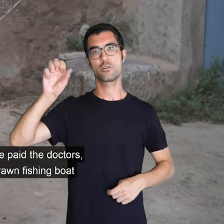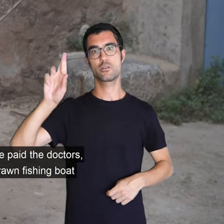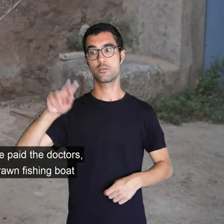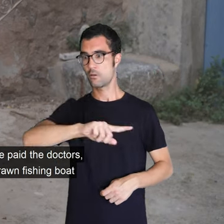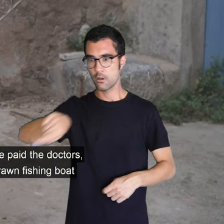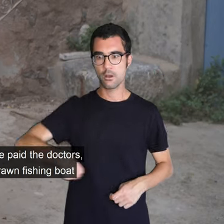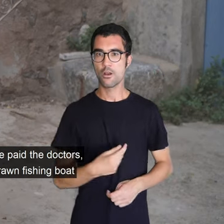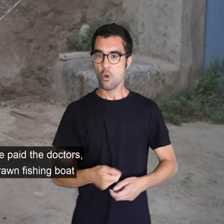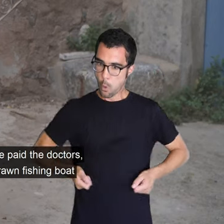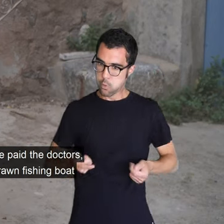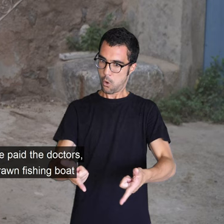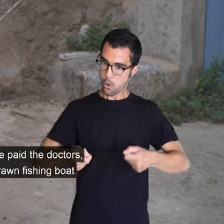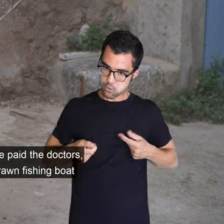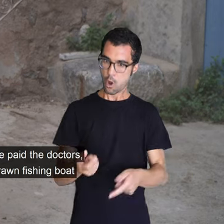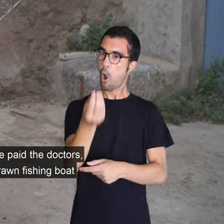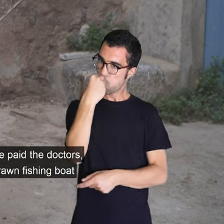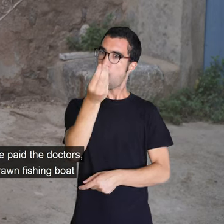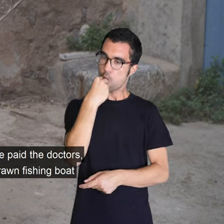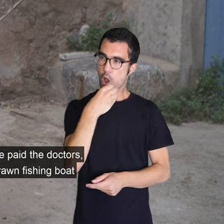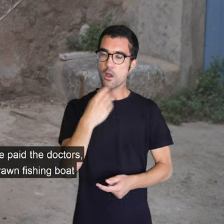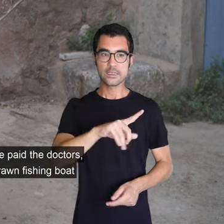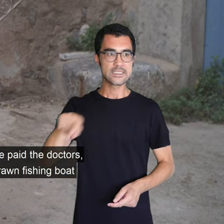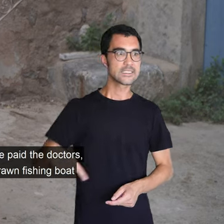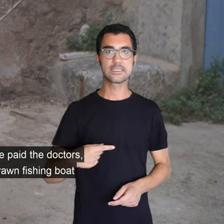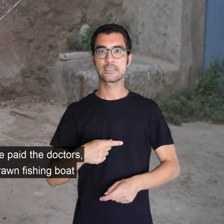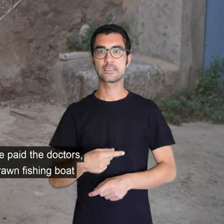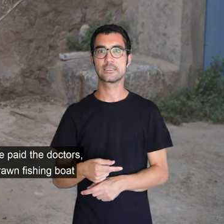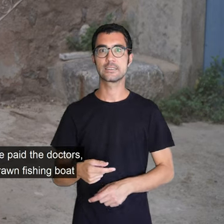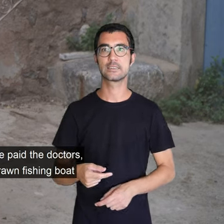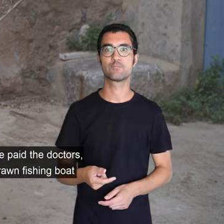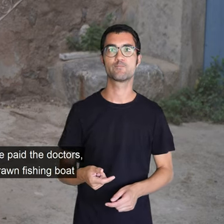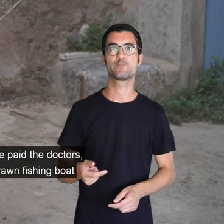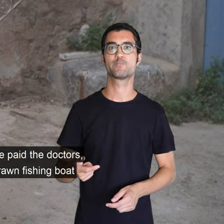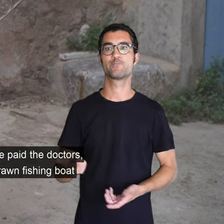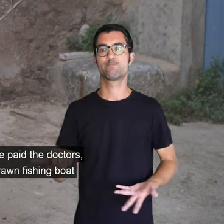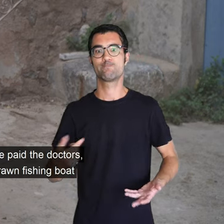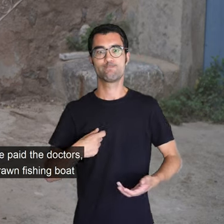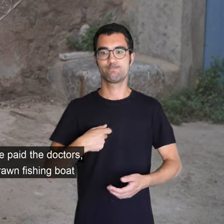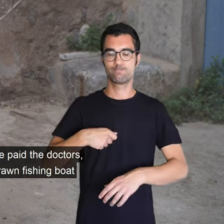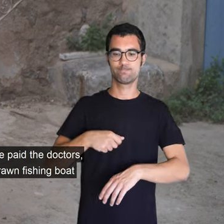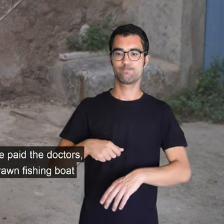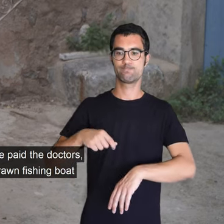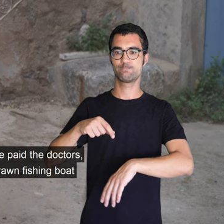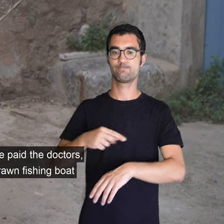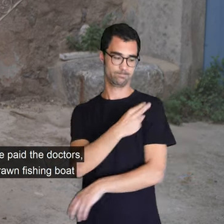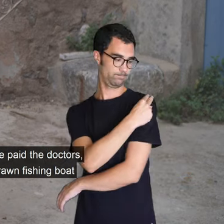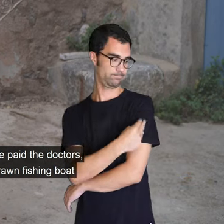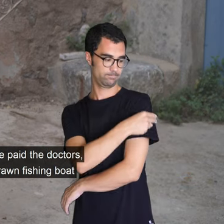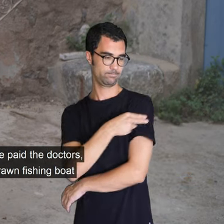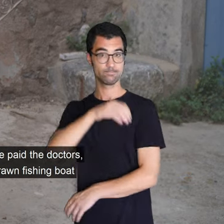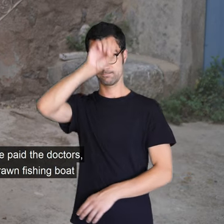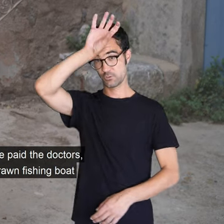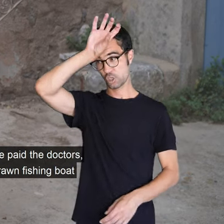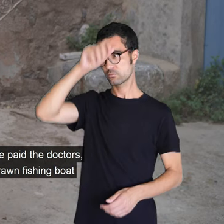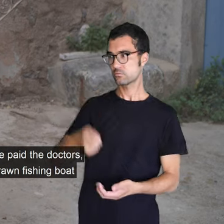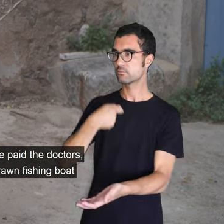boques, i nosaltres pagàvem el metge, no era segur, ho havien de pagar, i no podia ser. I